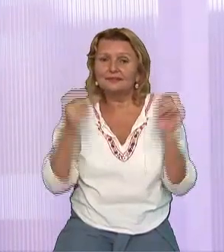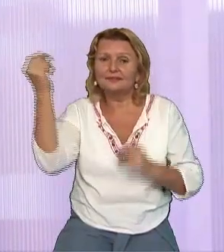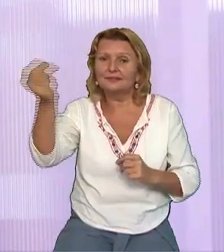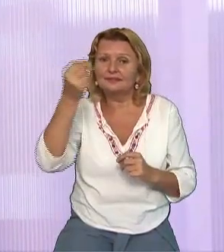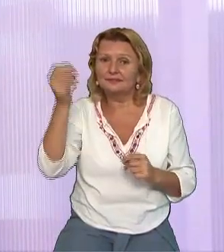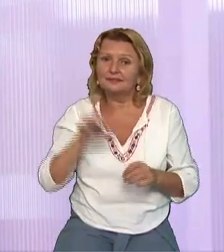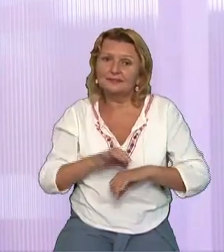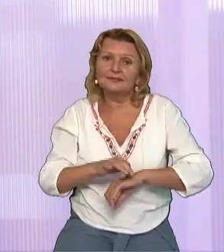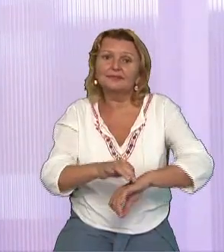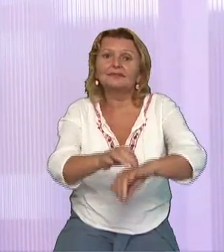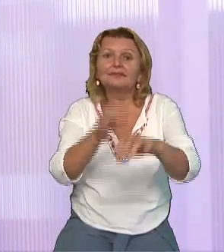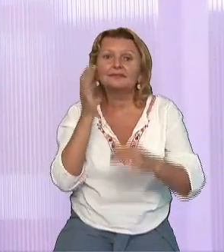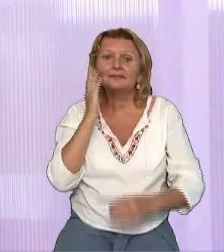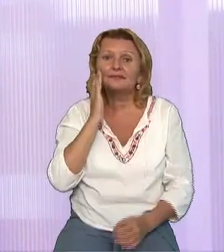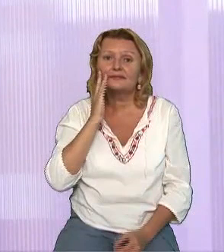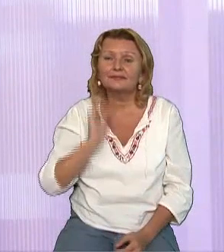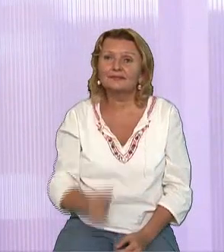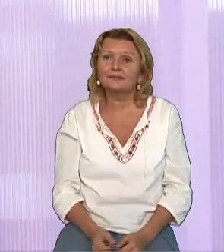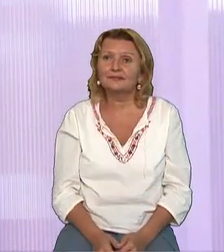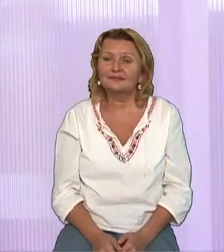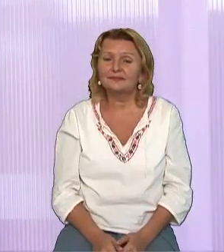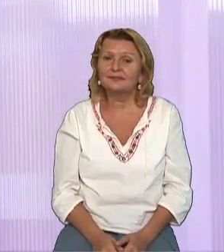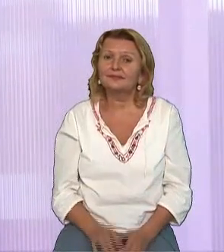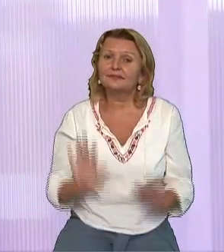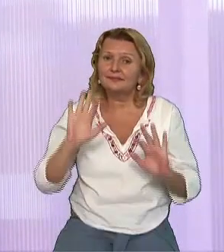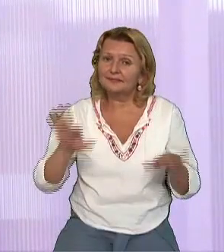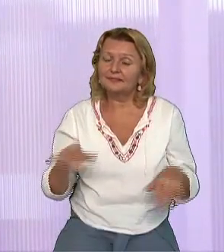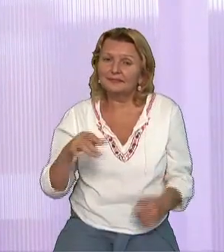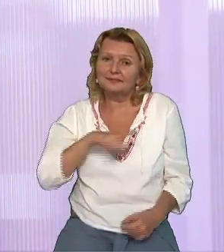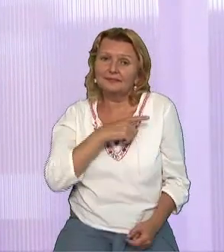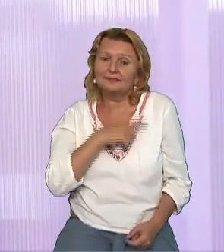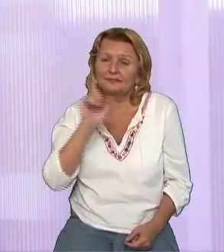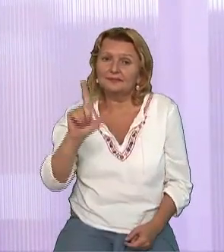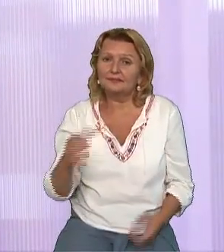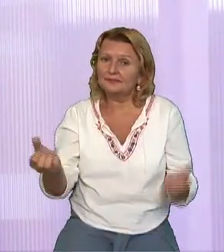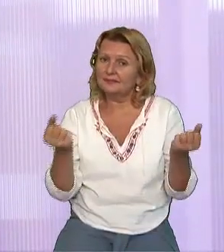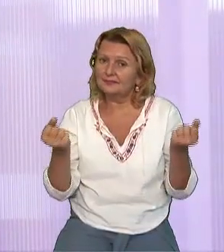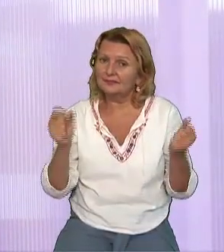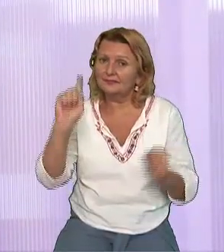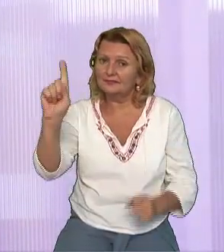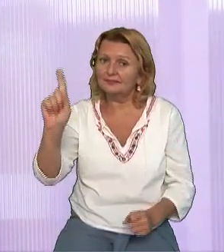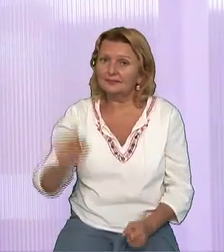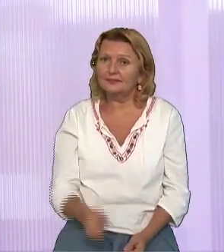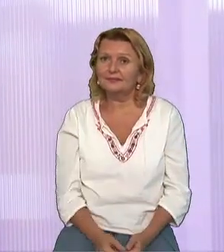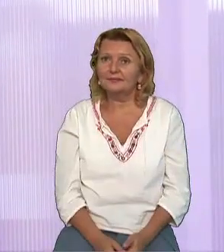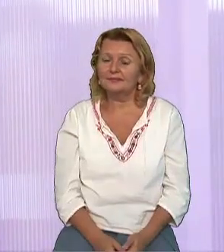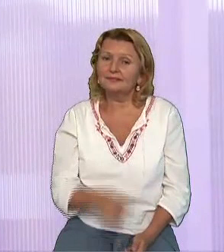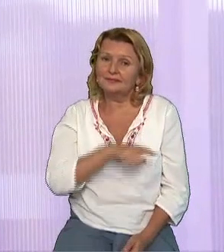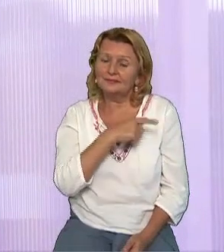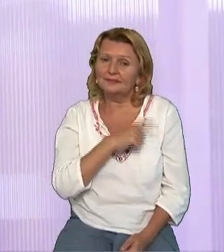Vreau să soarta ta în mâna Lui, viața ta să fie a